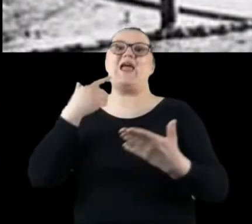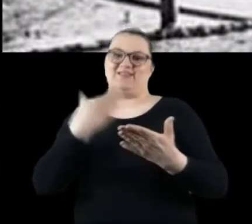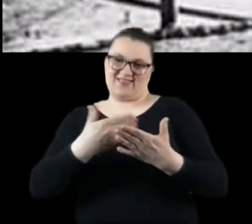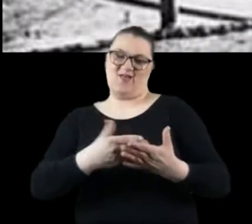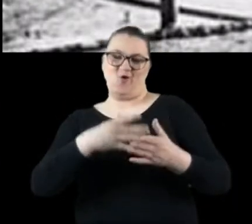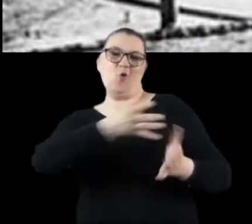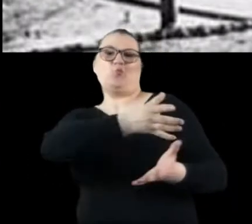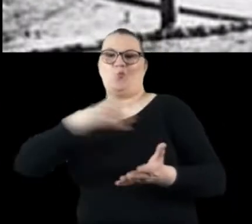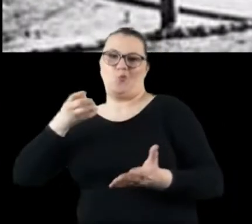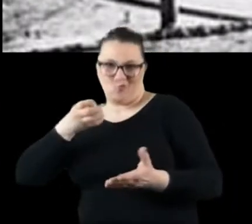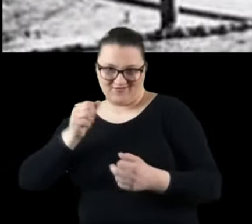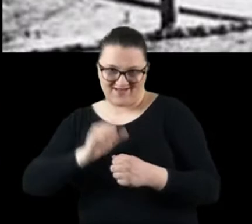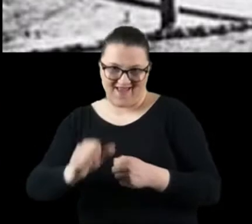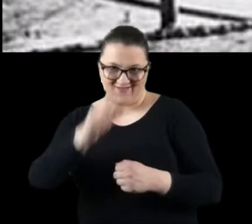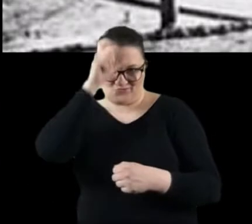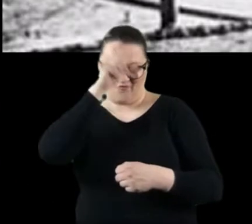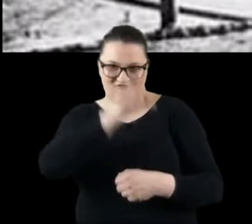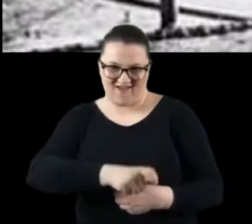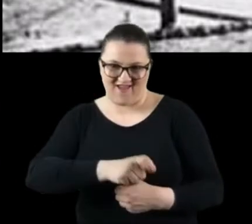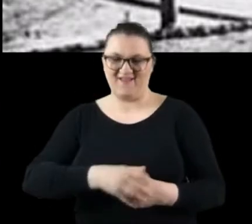utrwaliła się na tym zdjęciu.